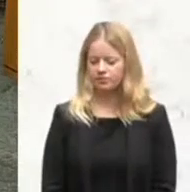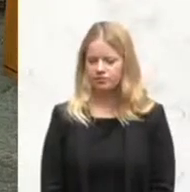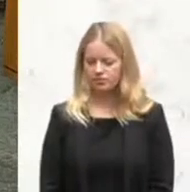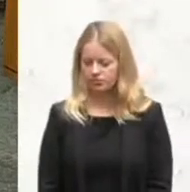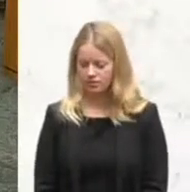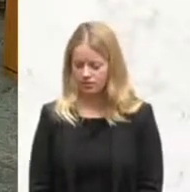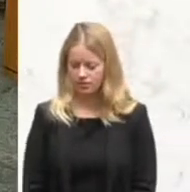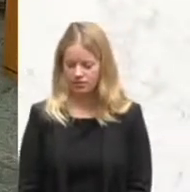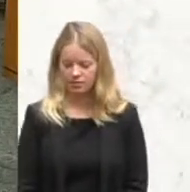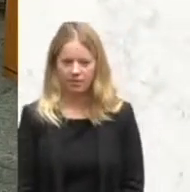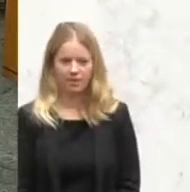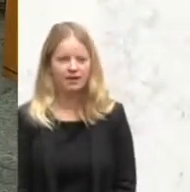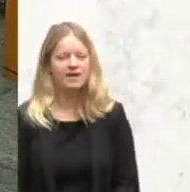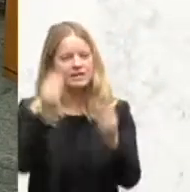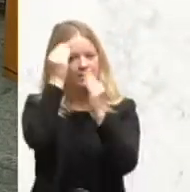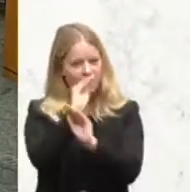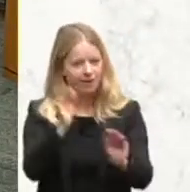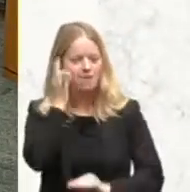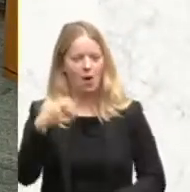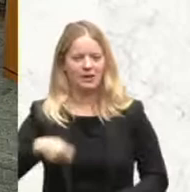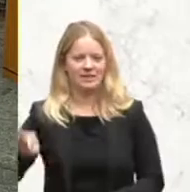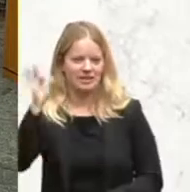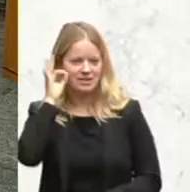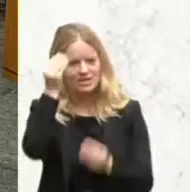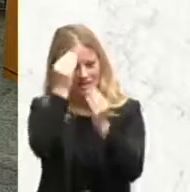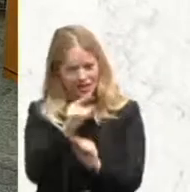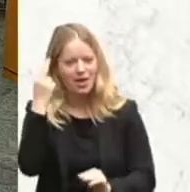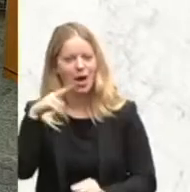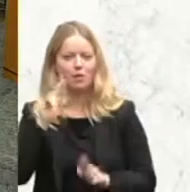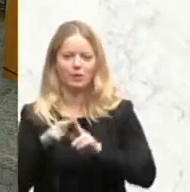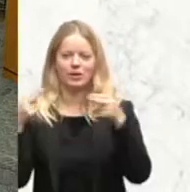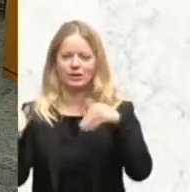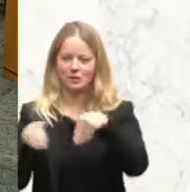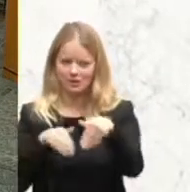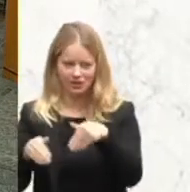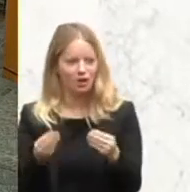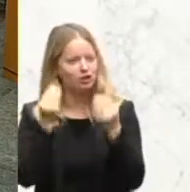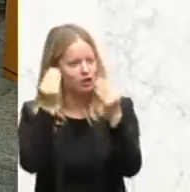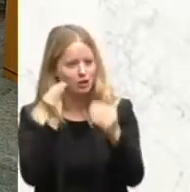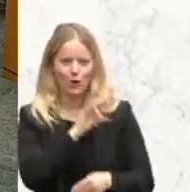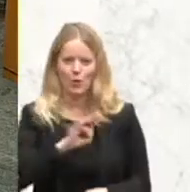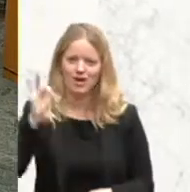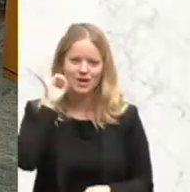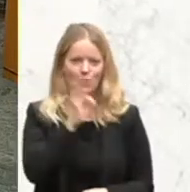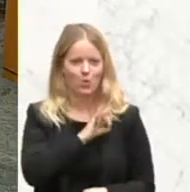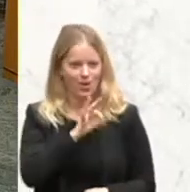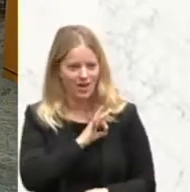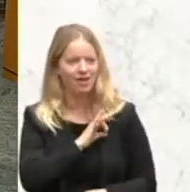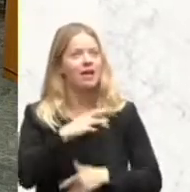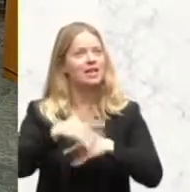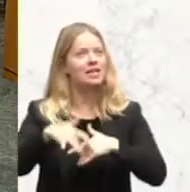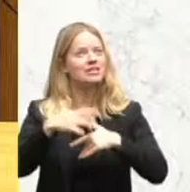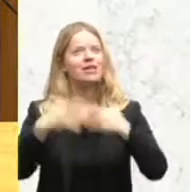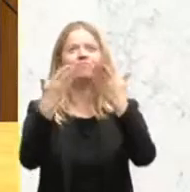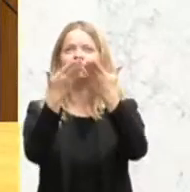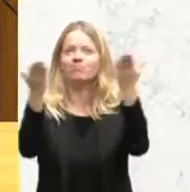Sehr geehrte Frau Präsidentin, sehr geehrter Herr Bundesminister, geschätzte Kolleginnen und Kollegen, sehr geehrte Gäste auf der Galerie